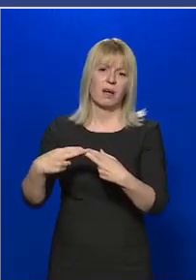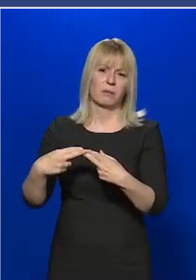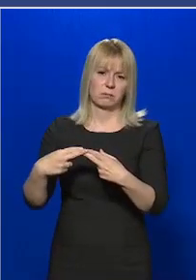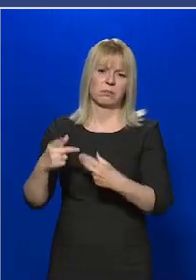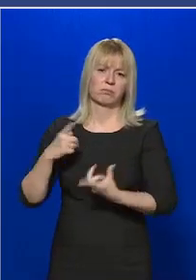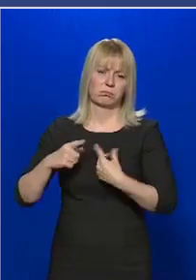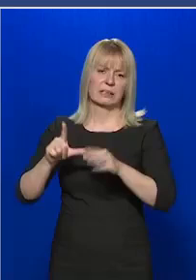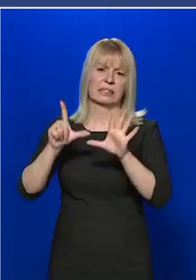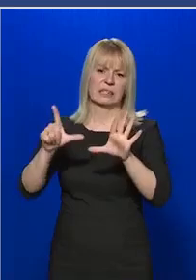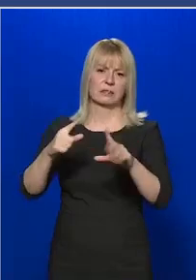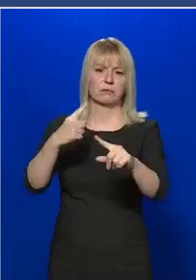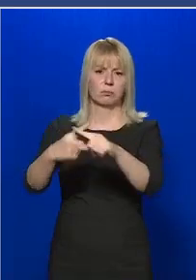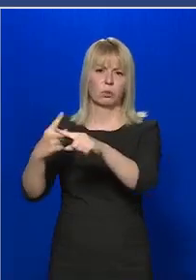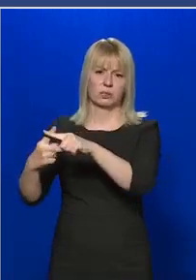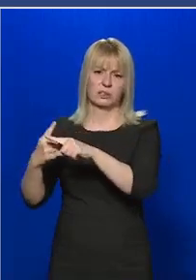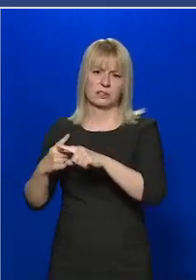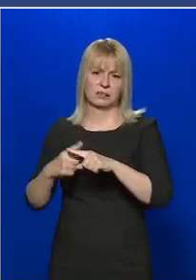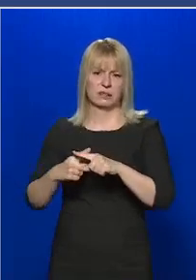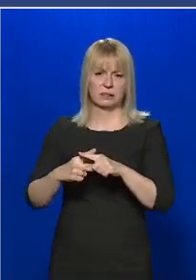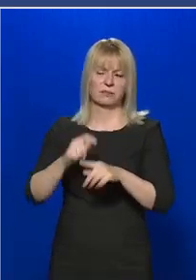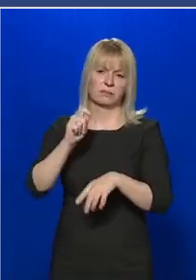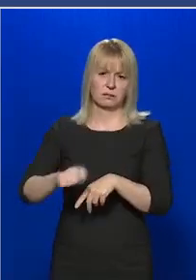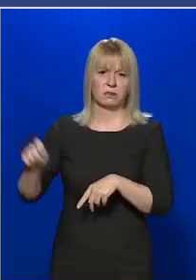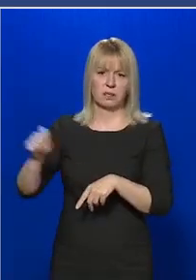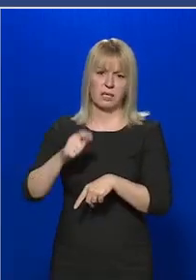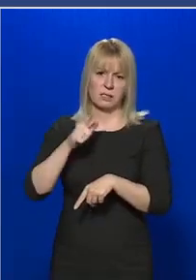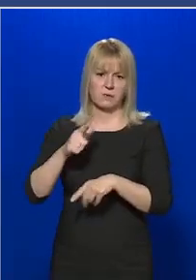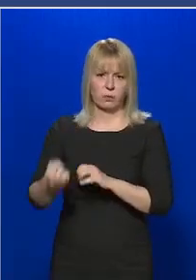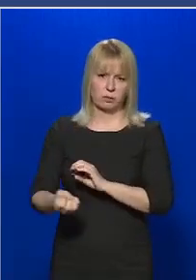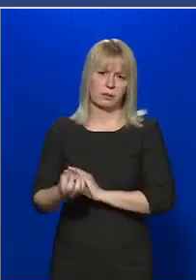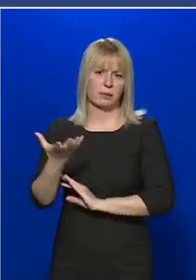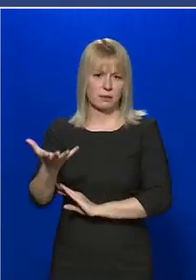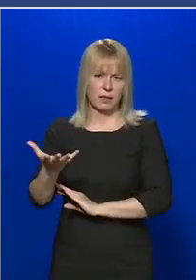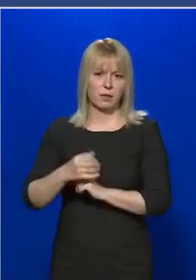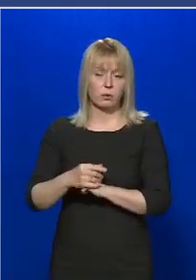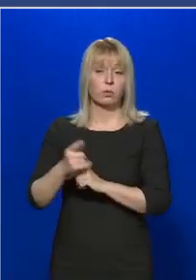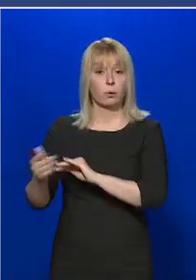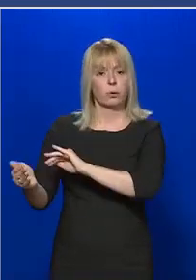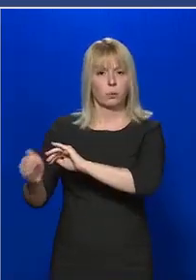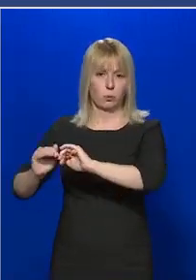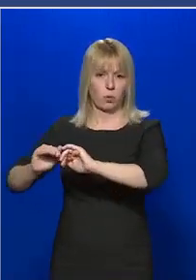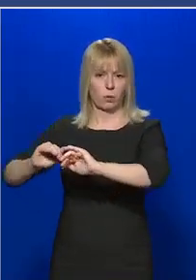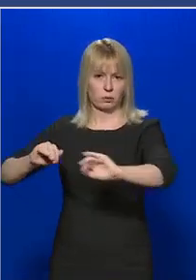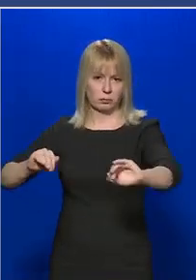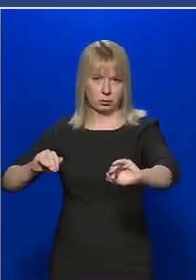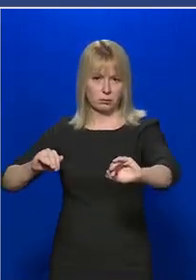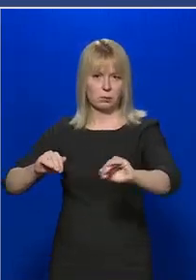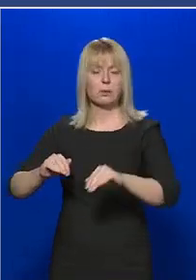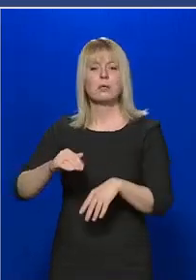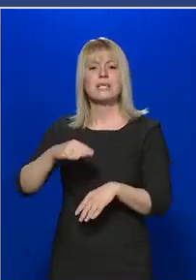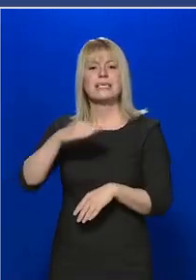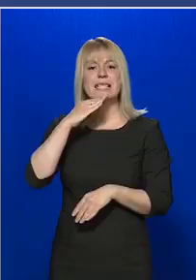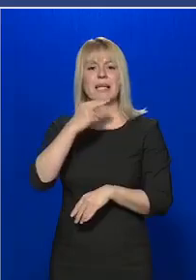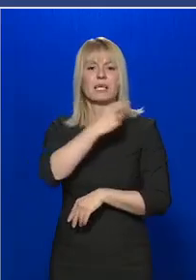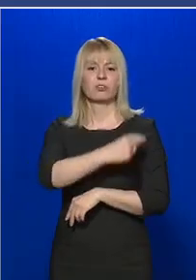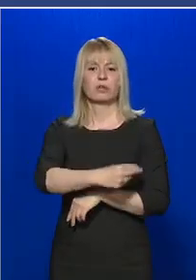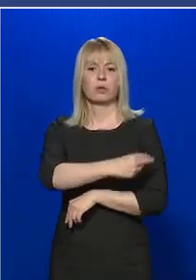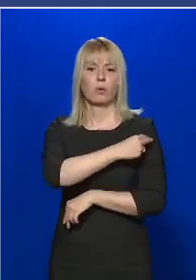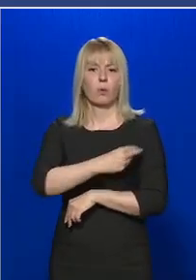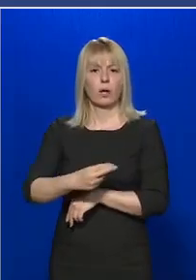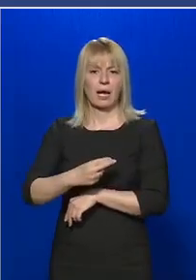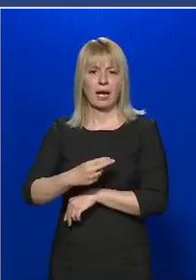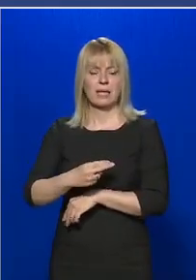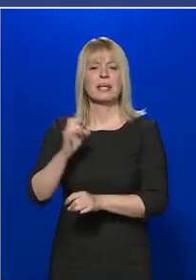pozitivitást ártak fel. Ők elkülönítésre kerültek a Szentesi Kórháznak az